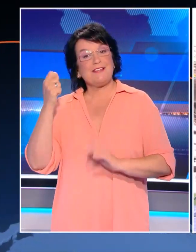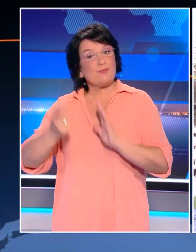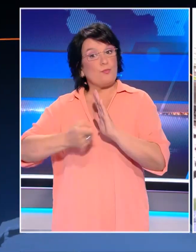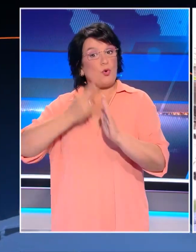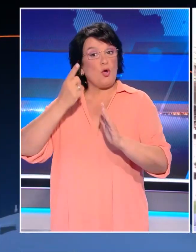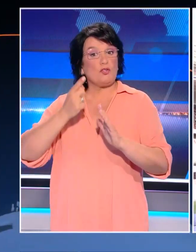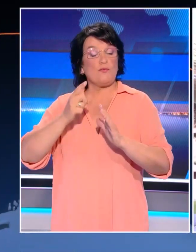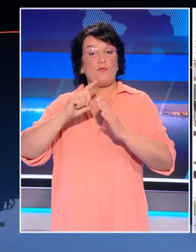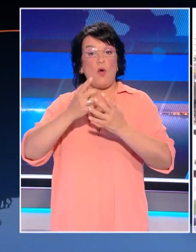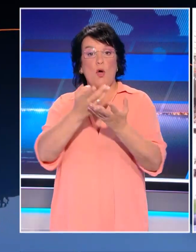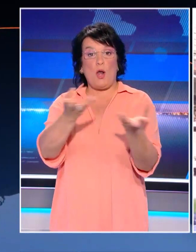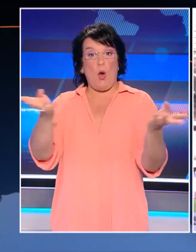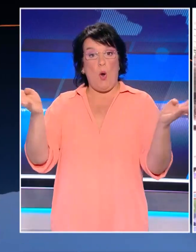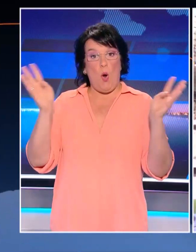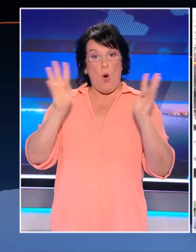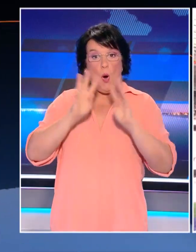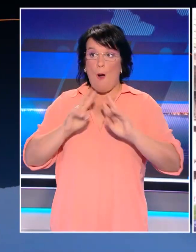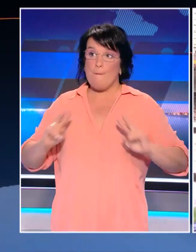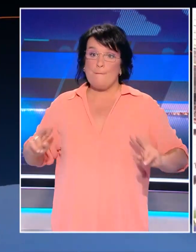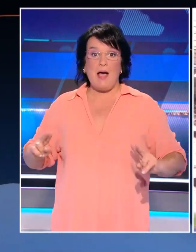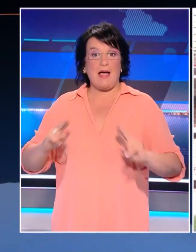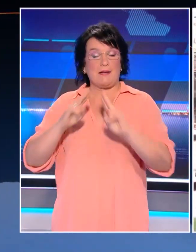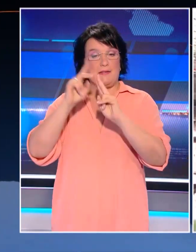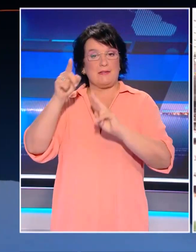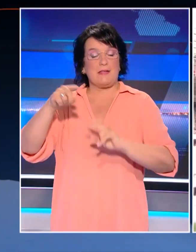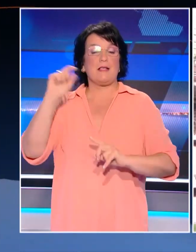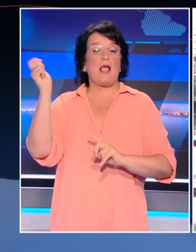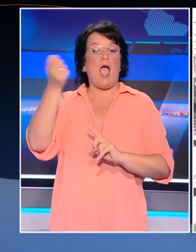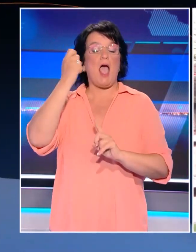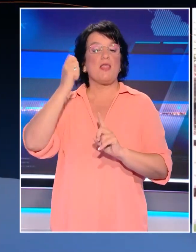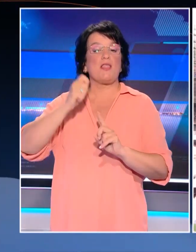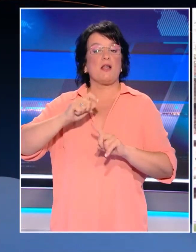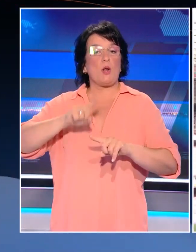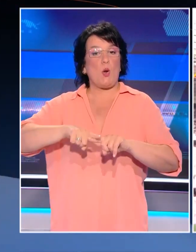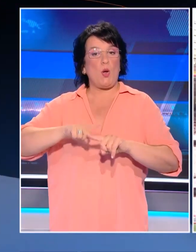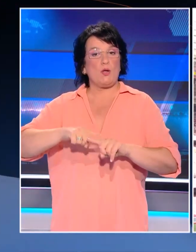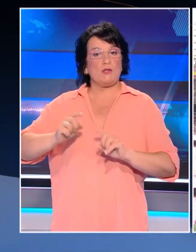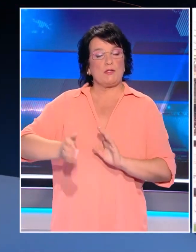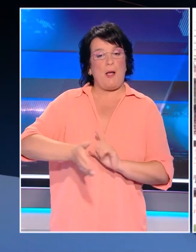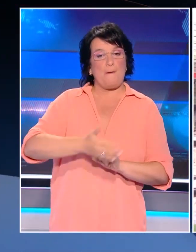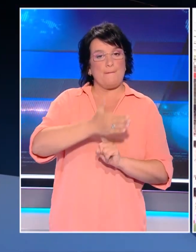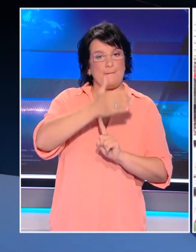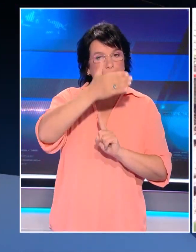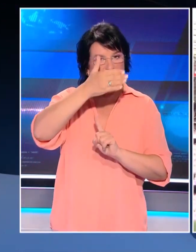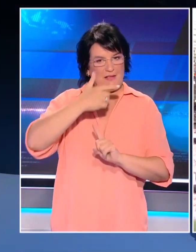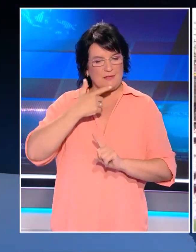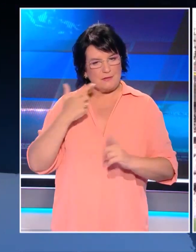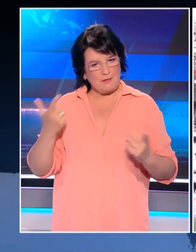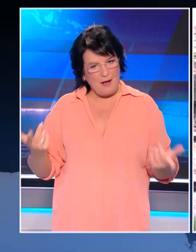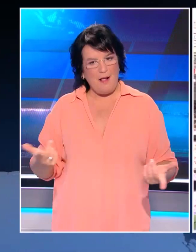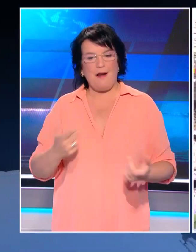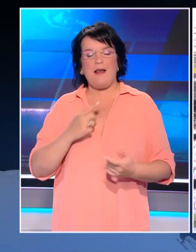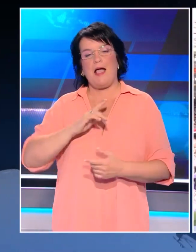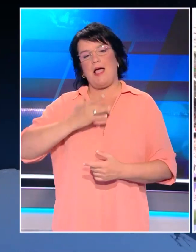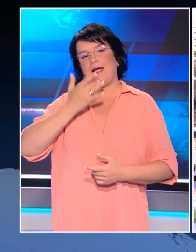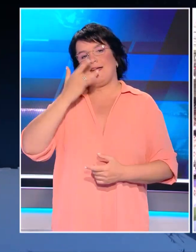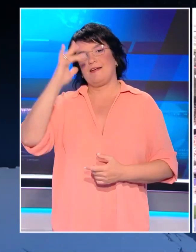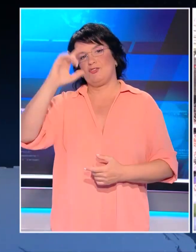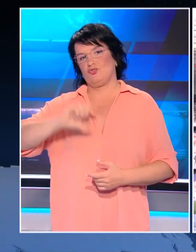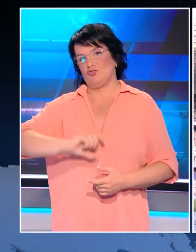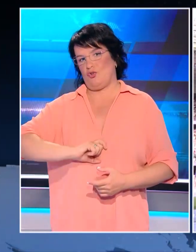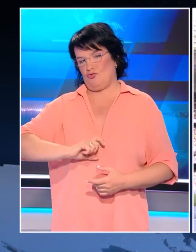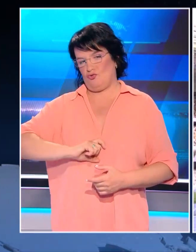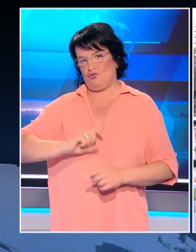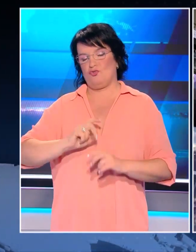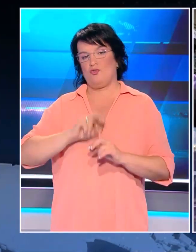πρώτη φορά στους Ολυμπιακούς Αγώνες του Παρισιού ο εθνικός ύμνος, το Stante France, προς τιμή του κορυφαίου Έλληνα άθλητη, του δυσπλέον χρυσού Ολυμπιονίκη